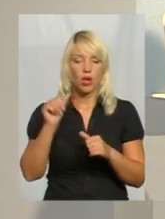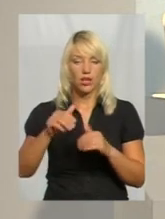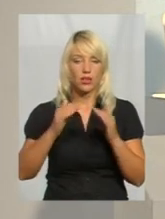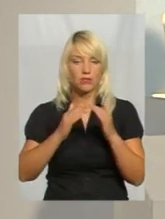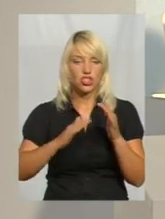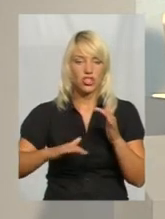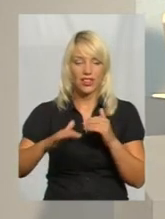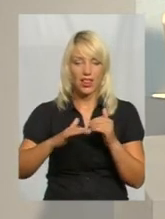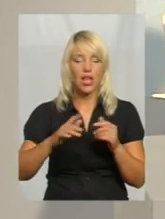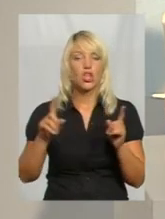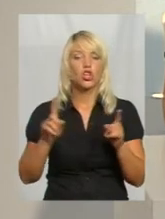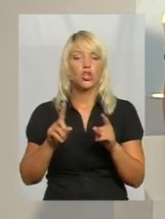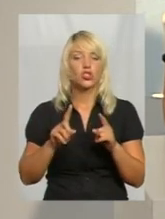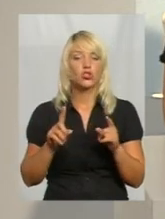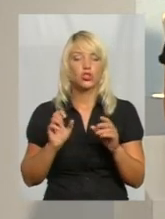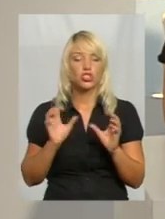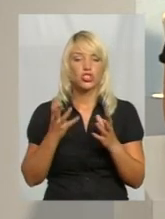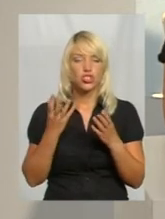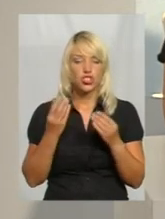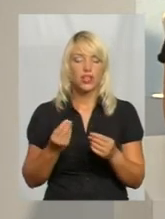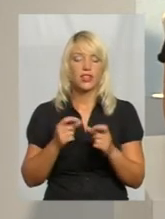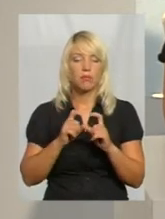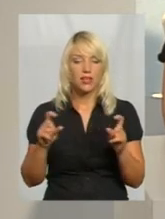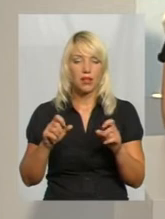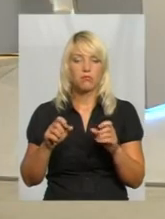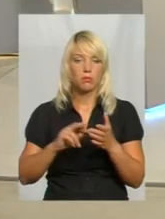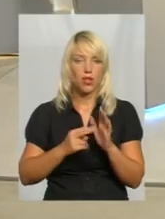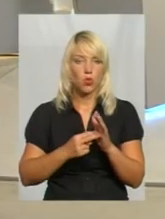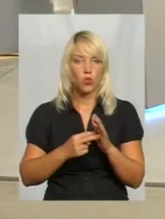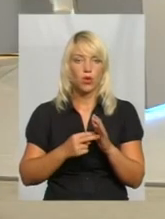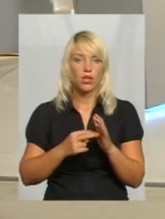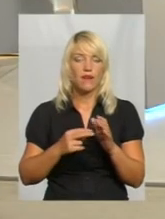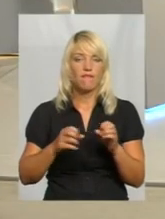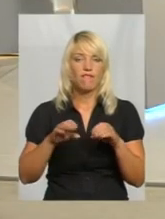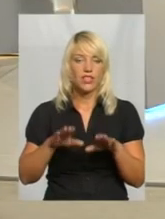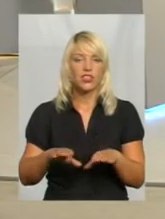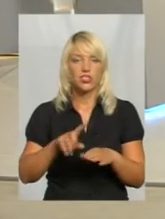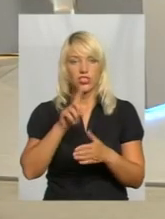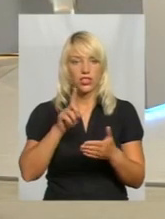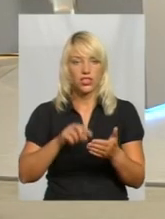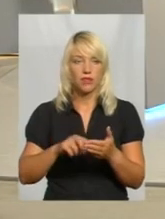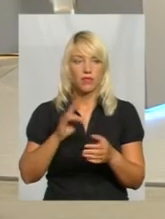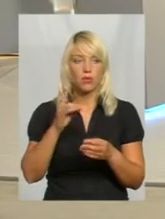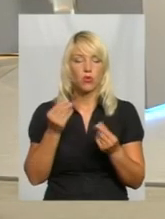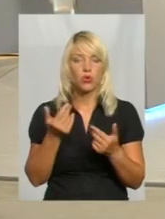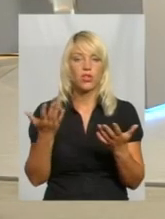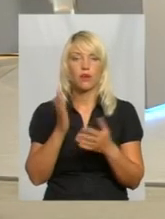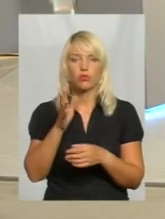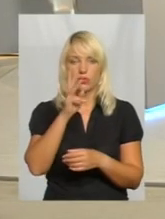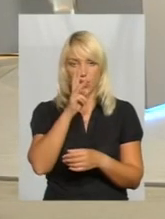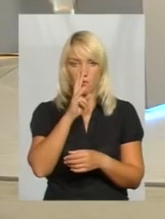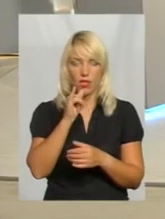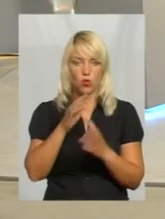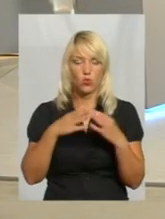це питання департамент планує вирішити? І от зразу про гроші ще, а яка ж зарплата буде в